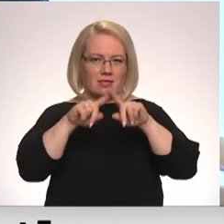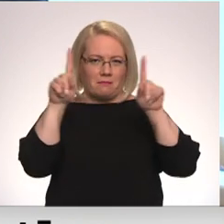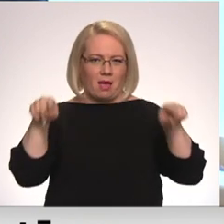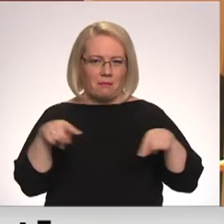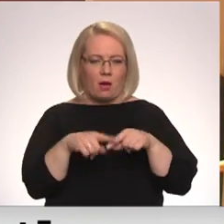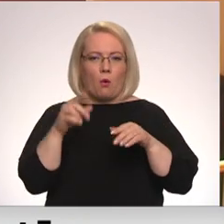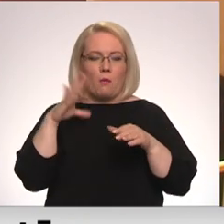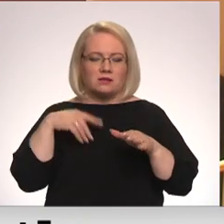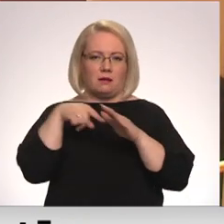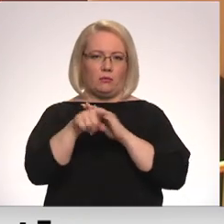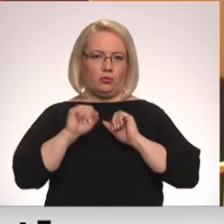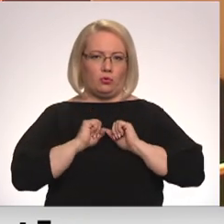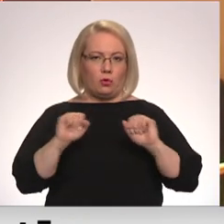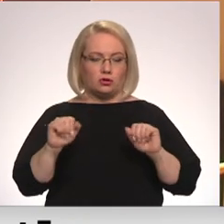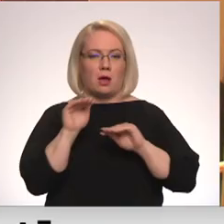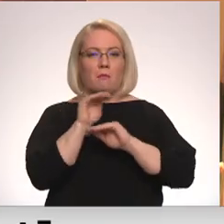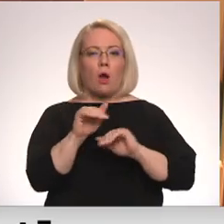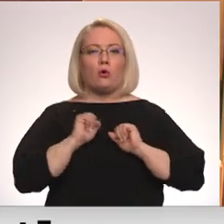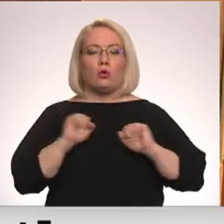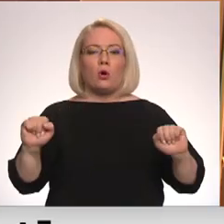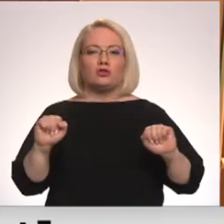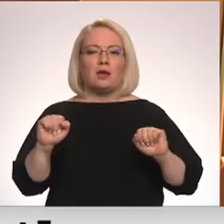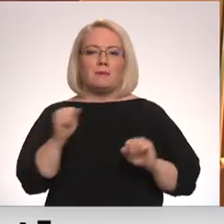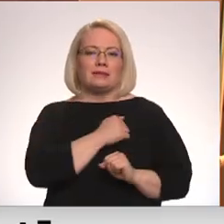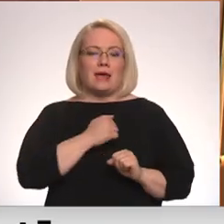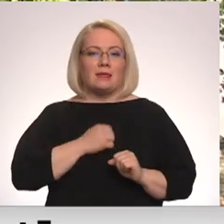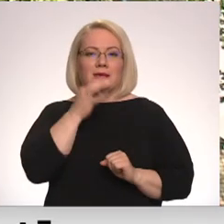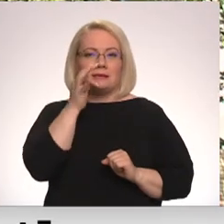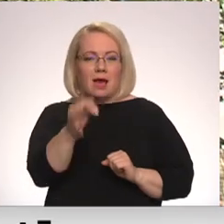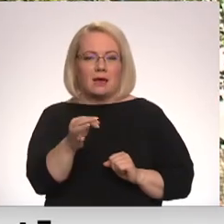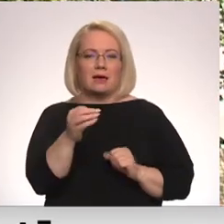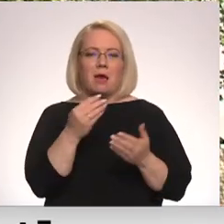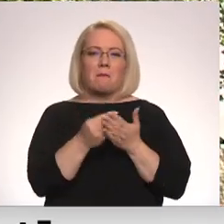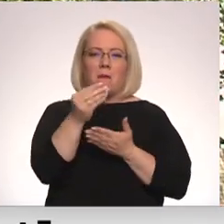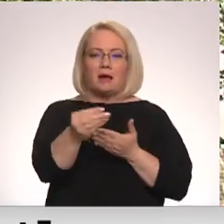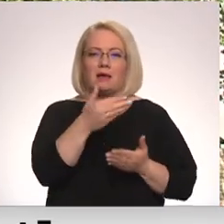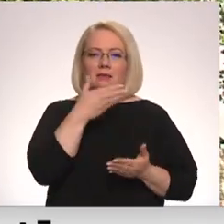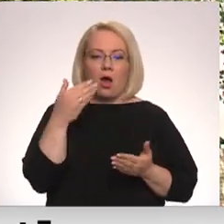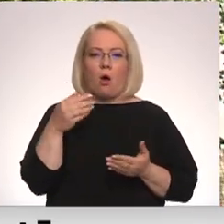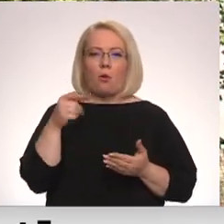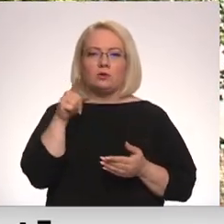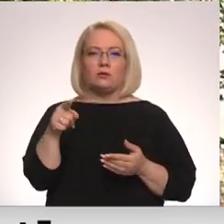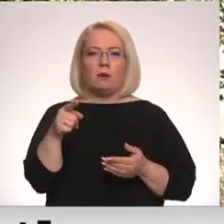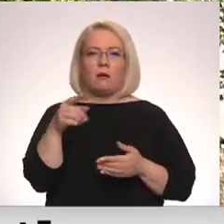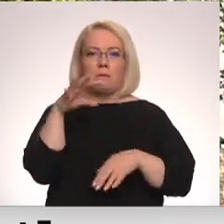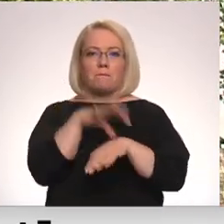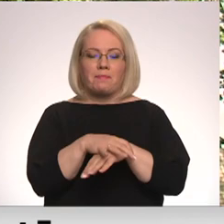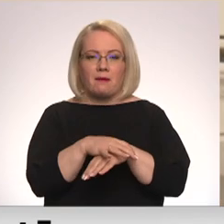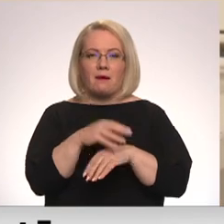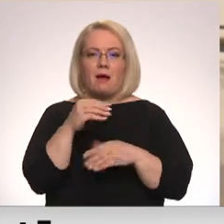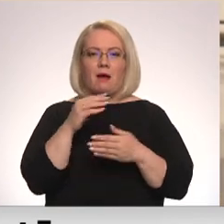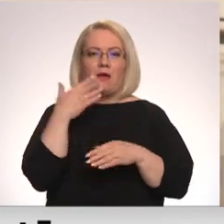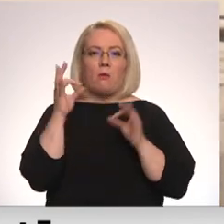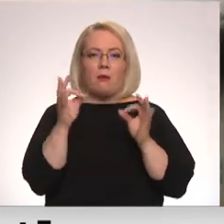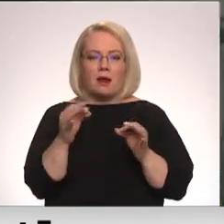droši ietiekšā. Banku drošības dienesti informē, pat ja maksājums nav veikts un cilvēks laikus ir atpazinis viltus mājaslapu, dati var